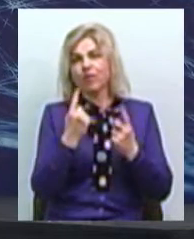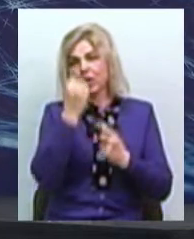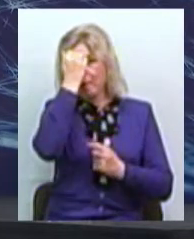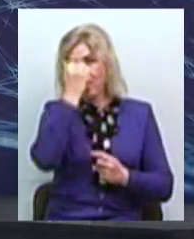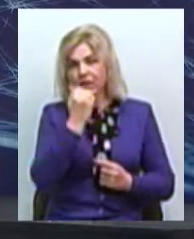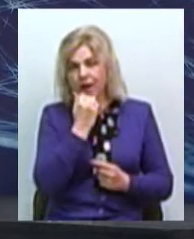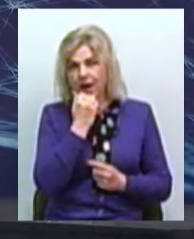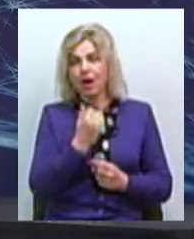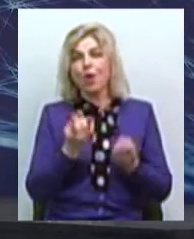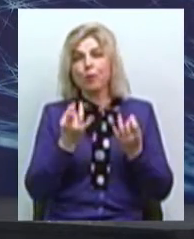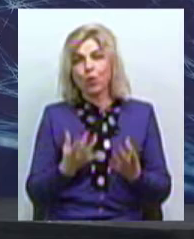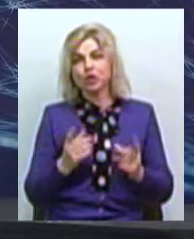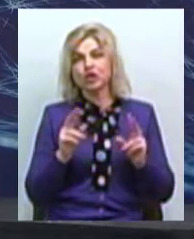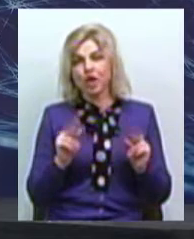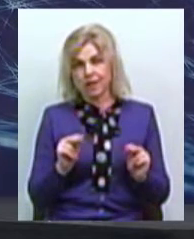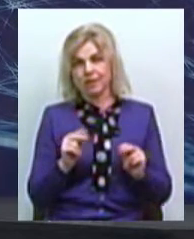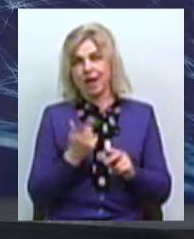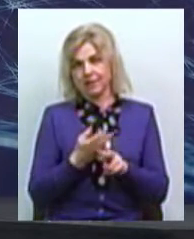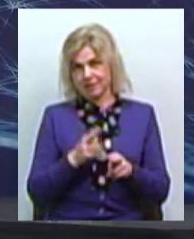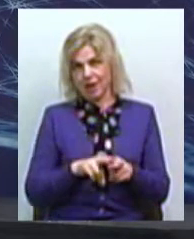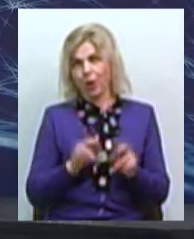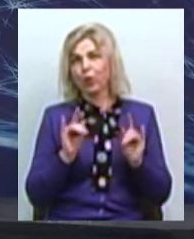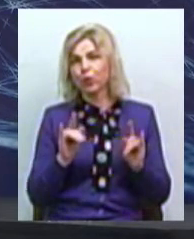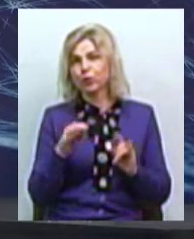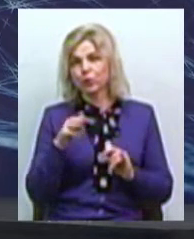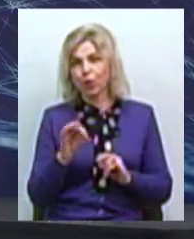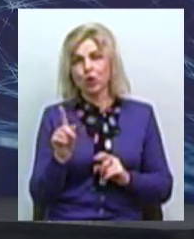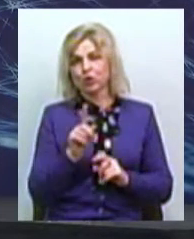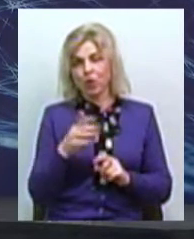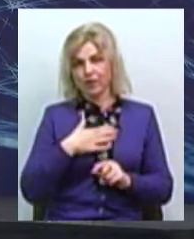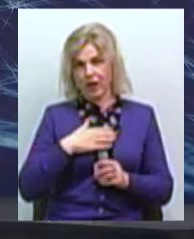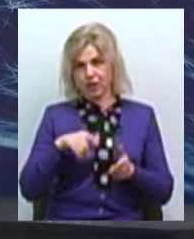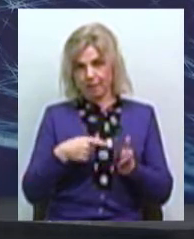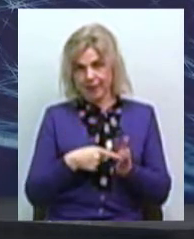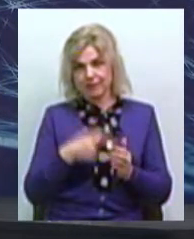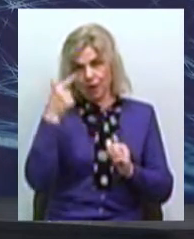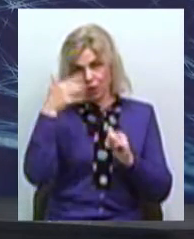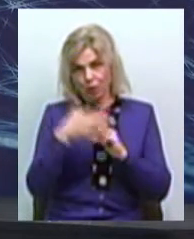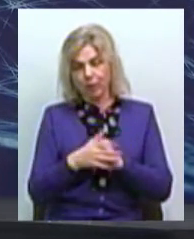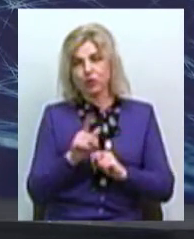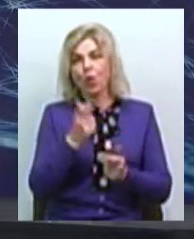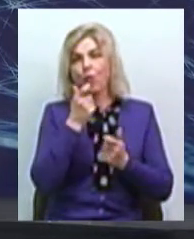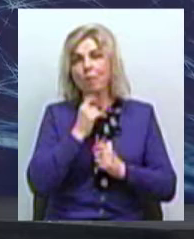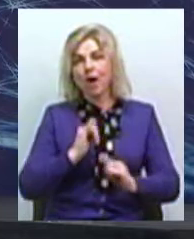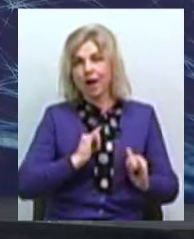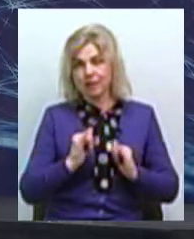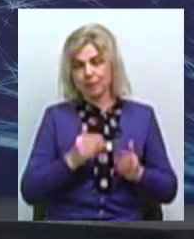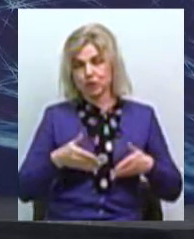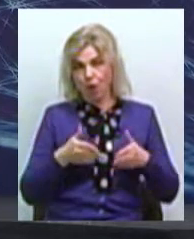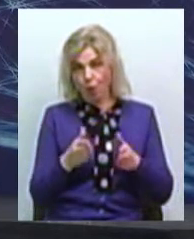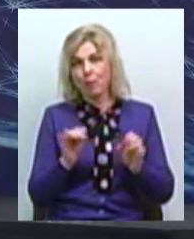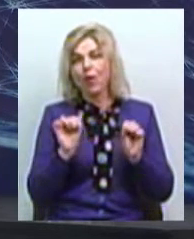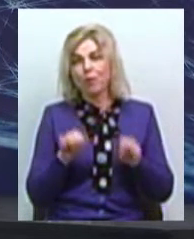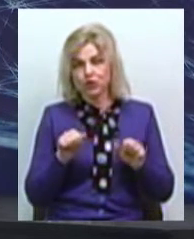кількість просто щастя. І це дійсно круто, тому що я розумію, що наше місто розуміє, що гуманним шляхом ми можемо вирішити це питання.